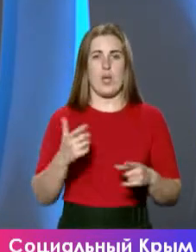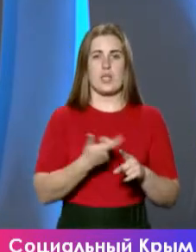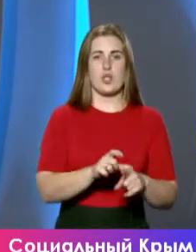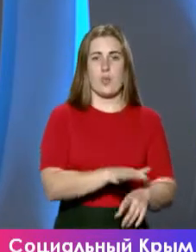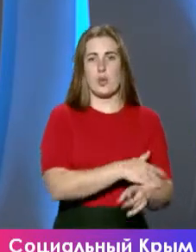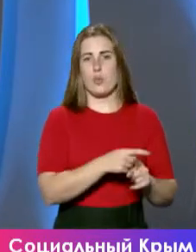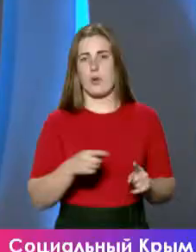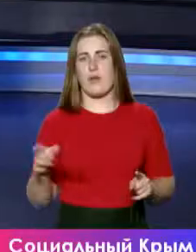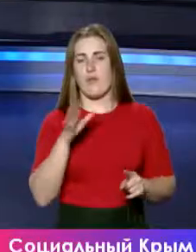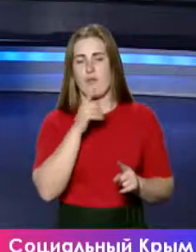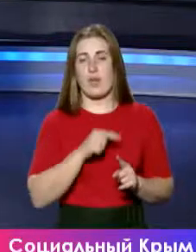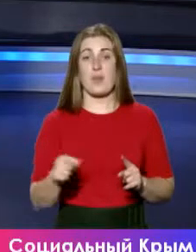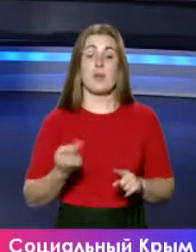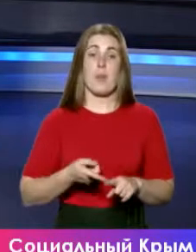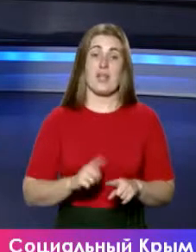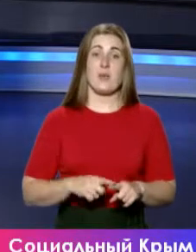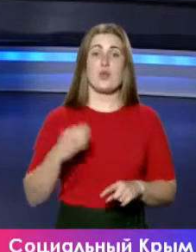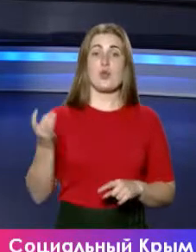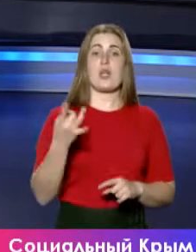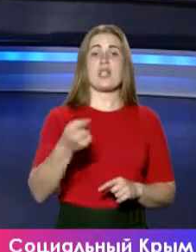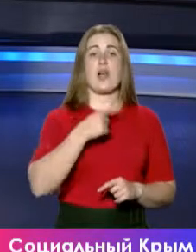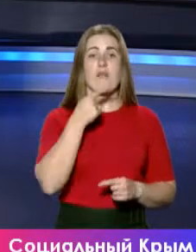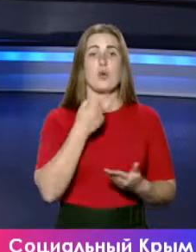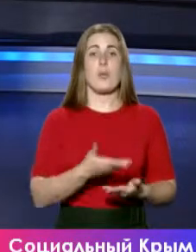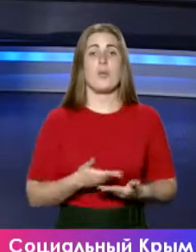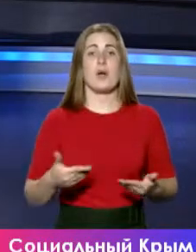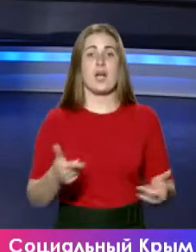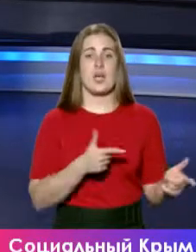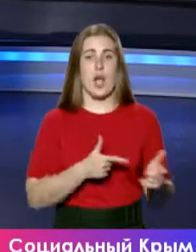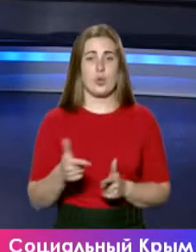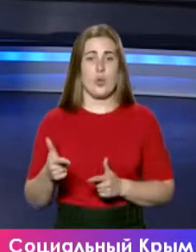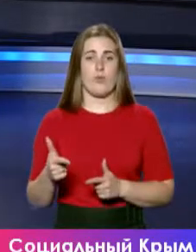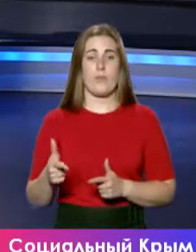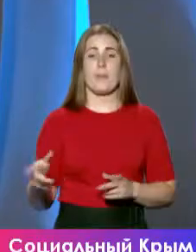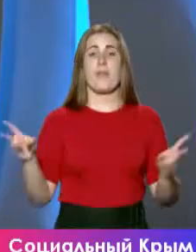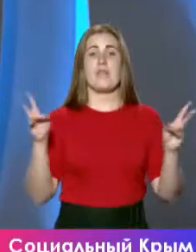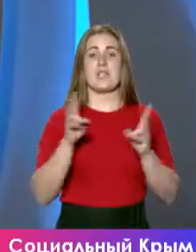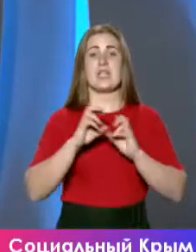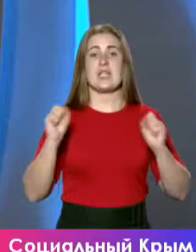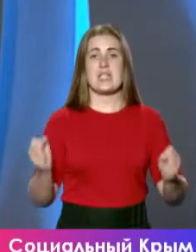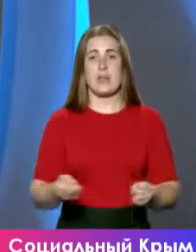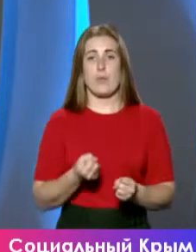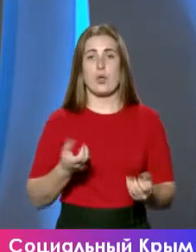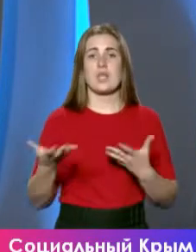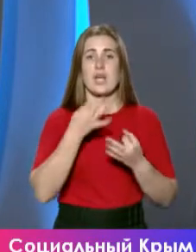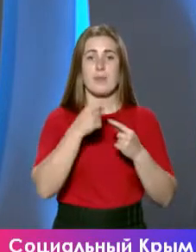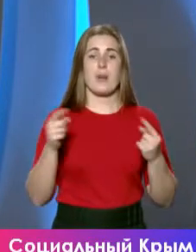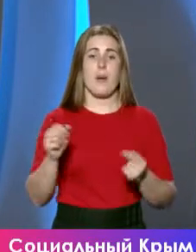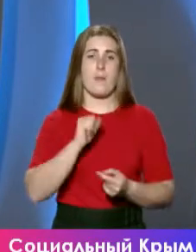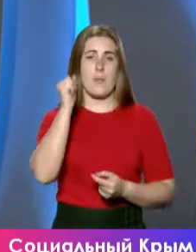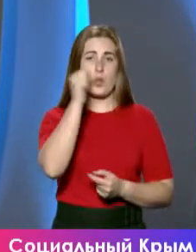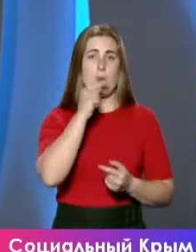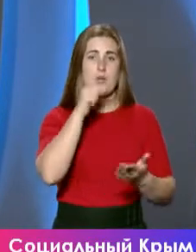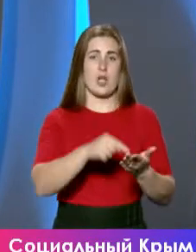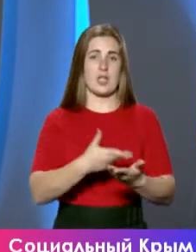продолжительный период времени. Поэтому, еще раз говорю, мы готовы во всеоружии встретить зиму, с какими бы морозами она ни пришла